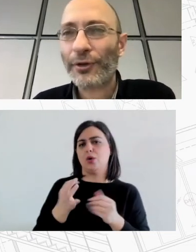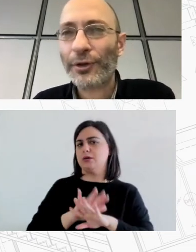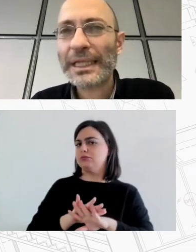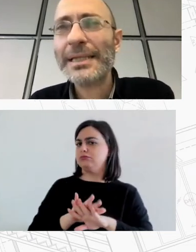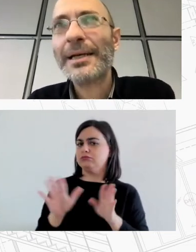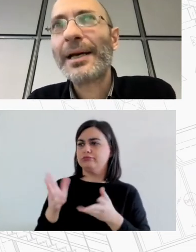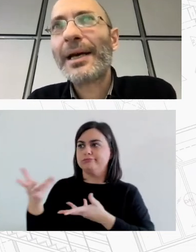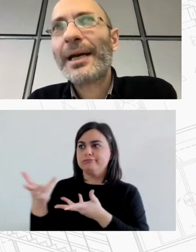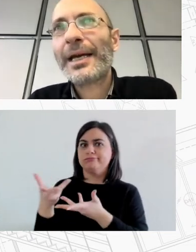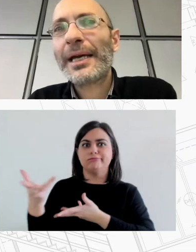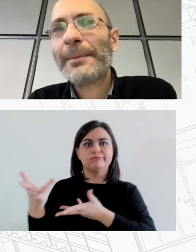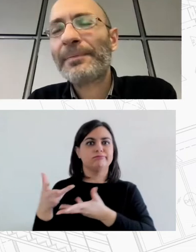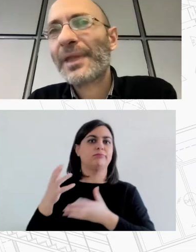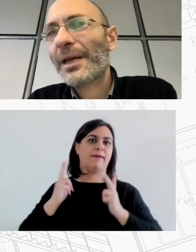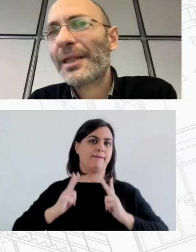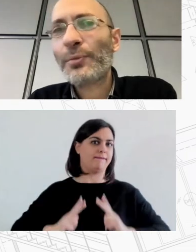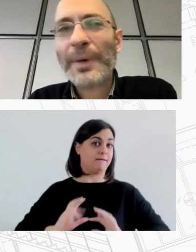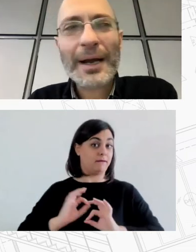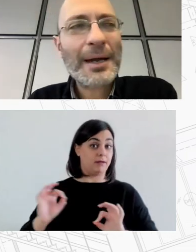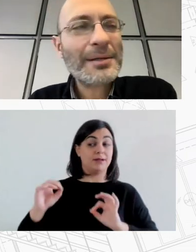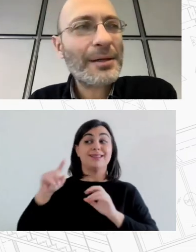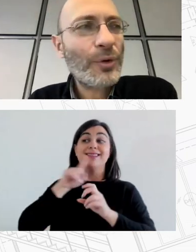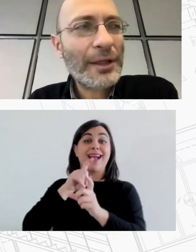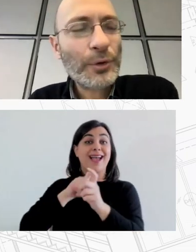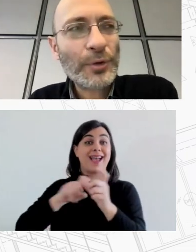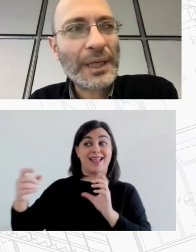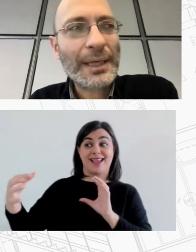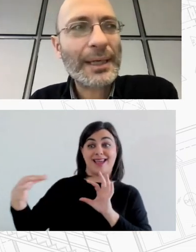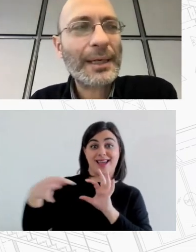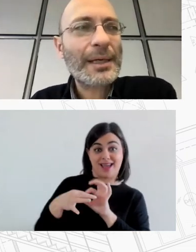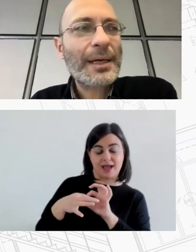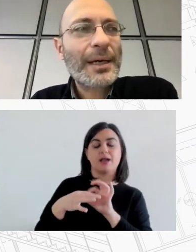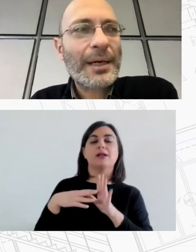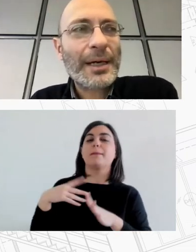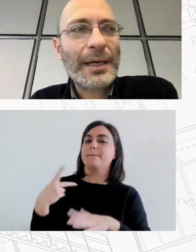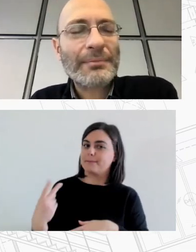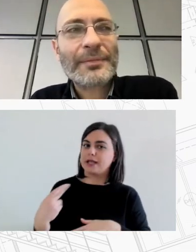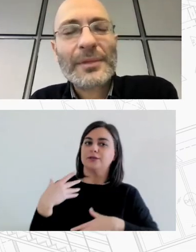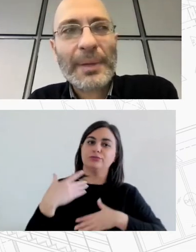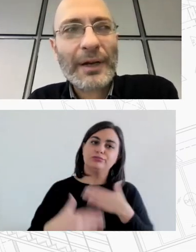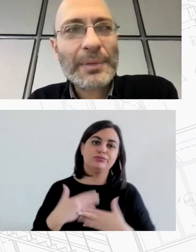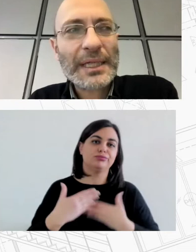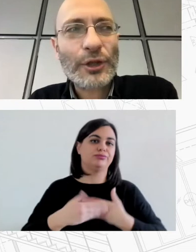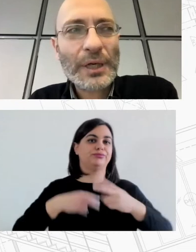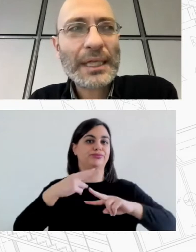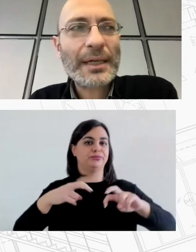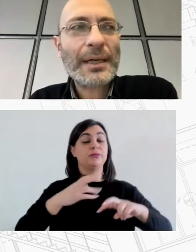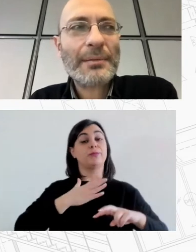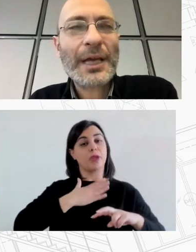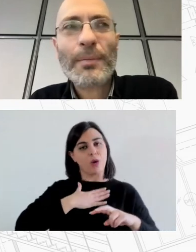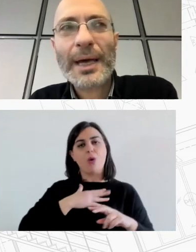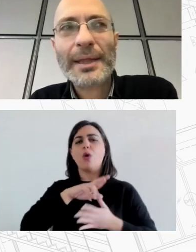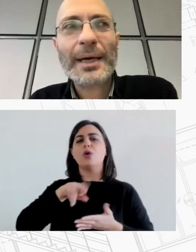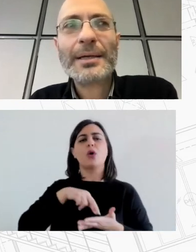αλληλειοτροφοδότηση και δεν μου παρά ο άνθρωπος που την επέβλεψε συντόνισε